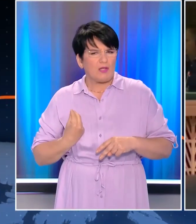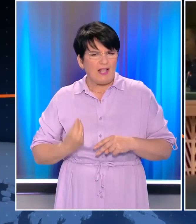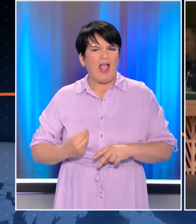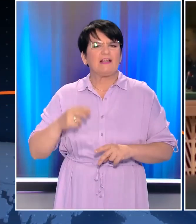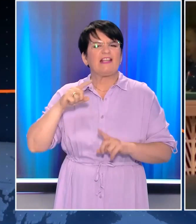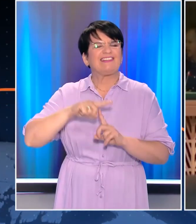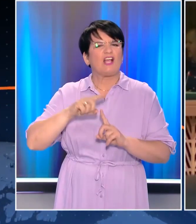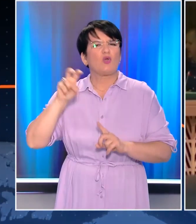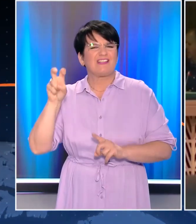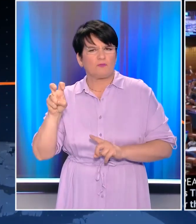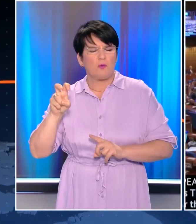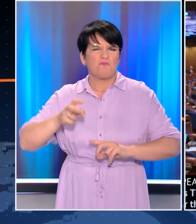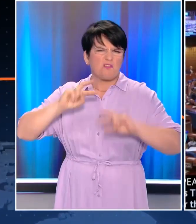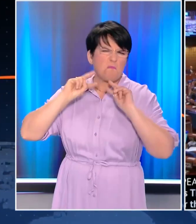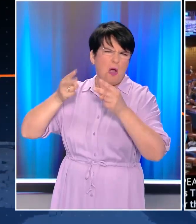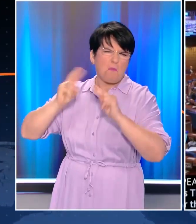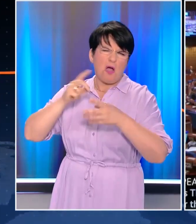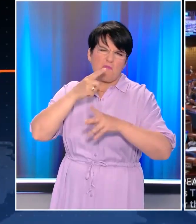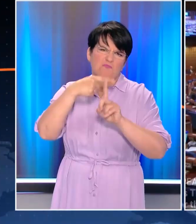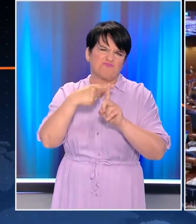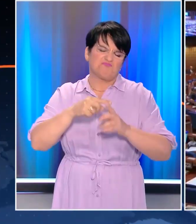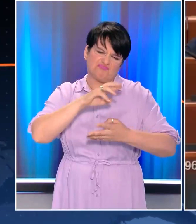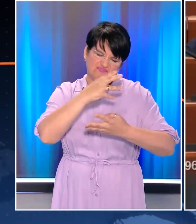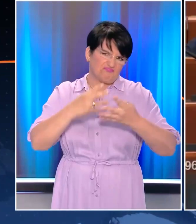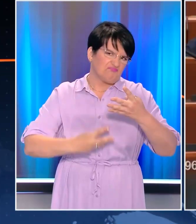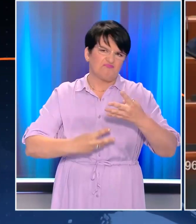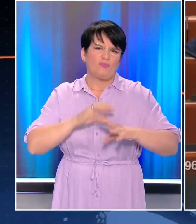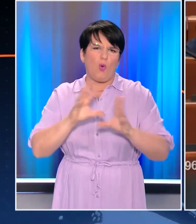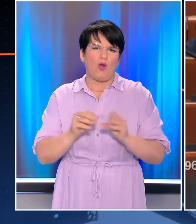Χατζβασιλείου απογυμνώνοντας από επιχειρήματα την τουρκική ρητορική.